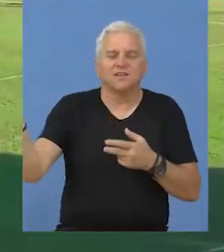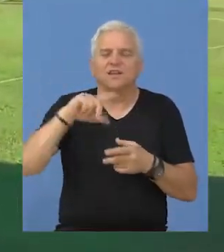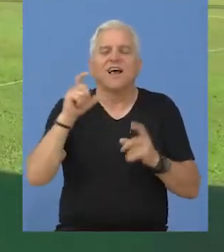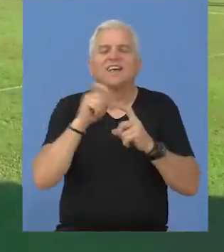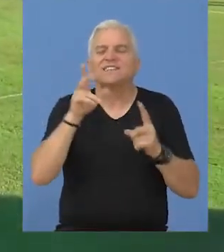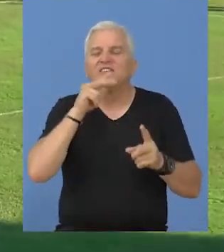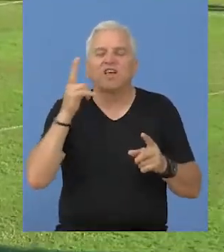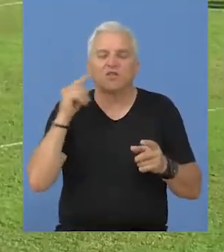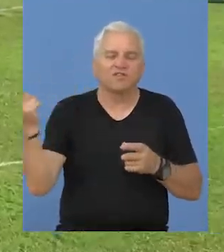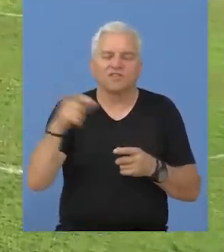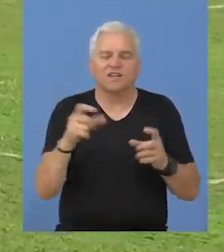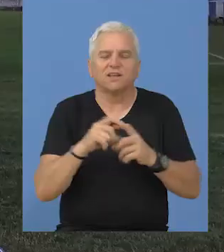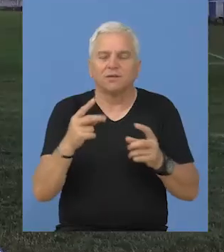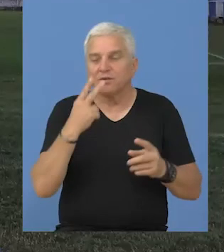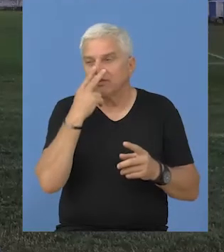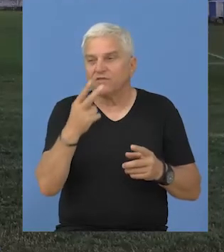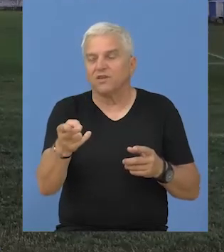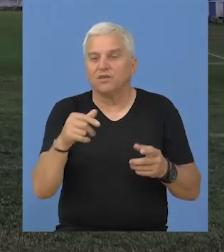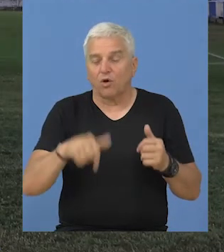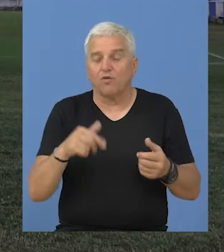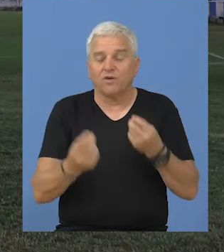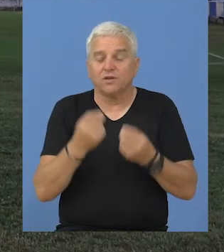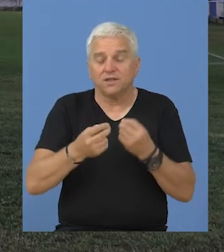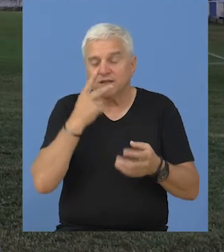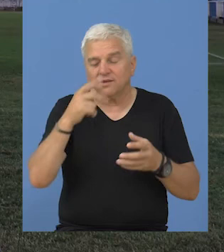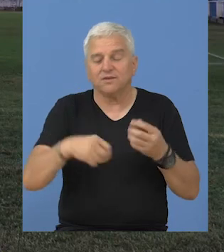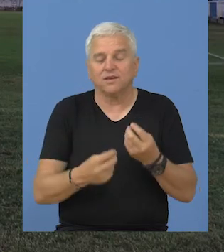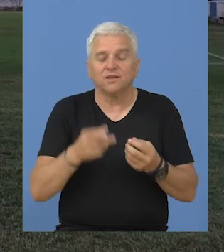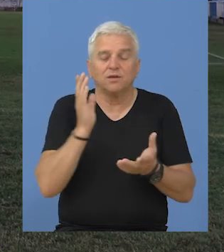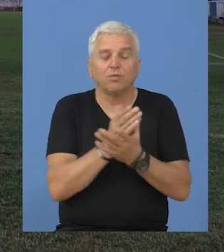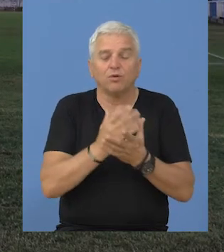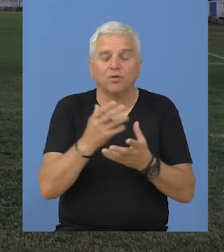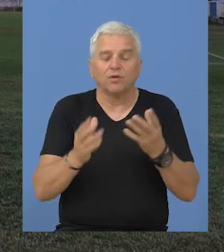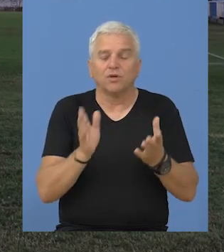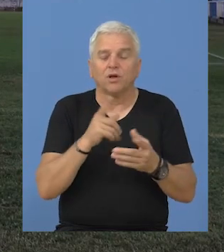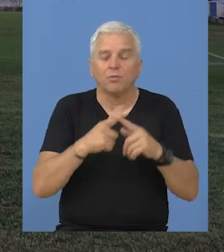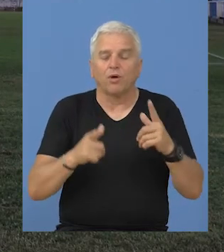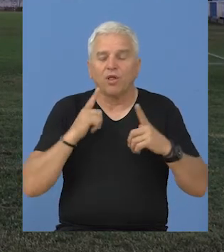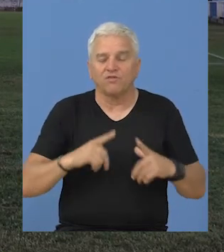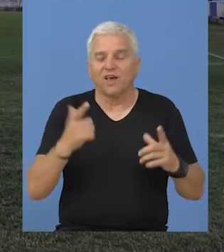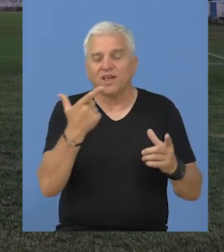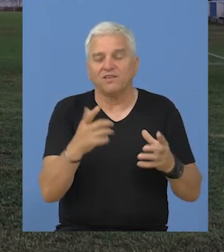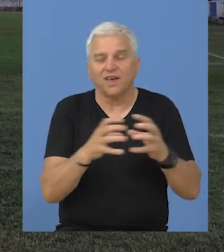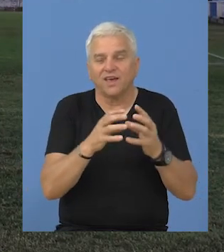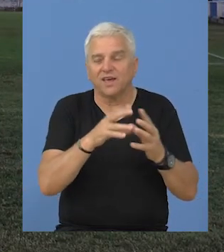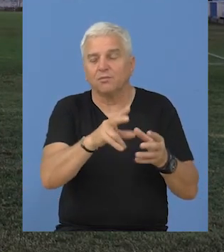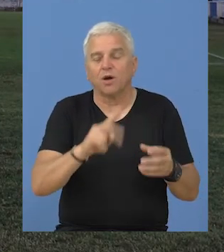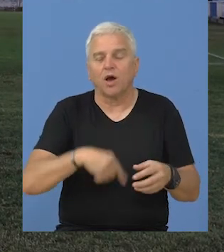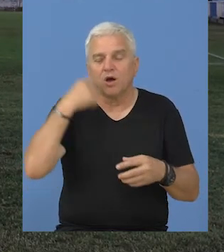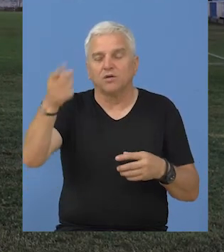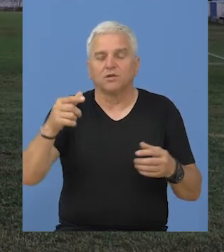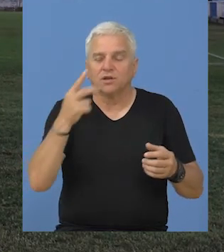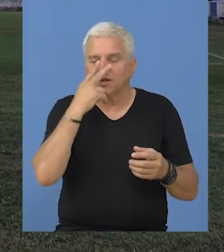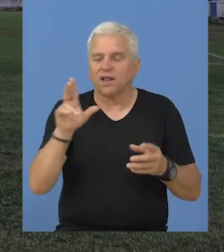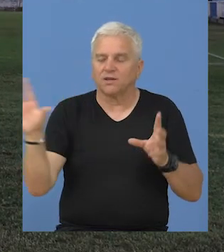dolazi Slavija iz Novog Sada. Vidjet ćemo, još ova utakmic će biti da ćemo podeliti ovako po polu vreme dve ekipe, a